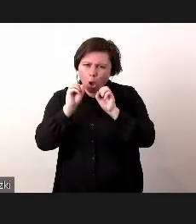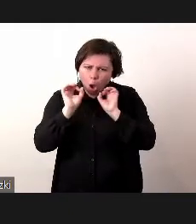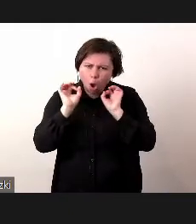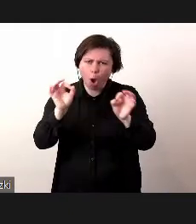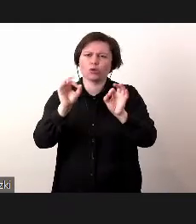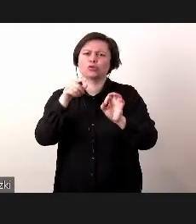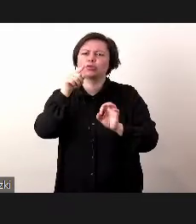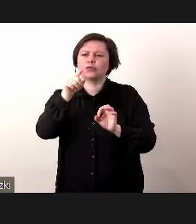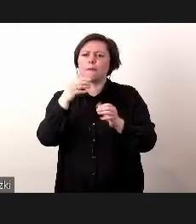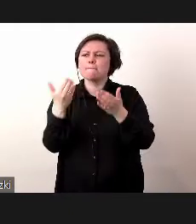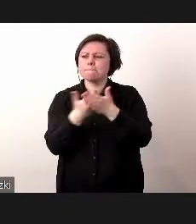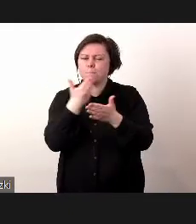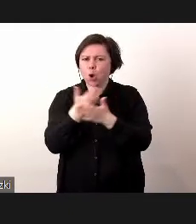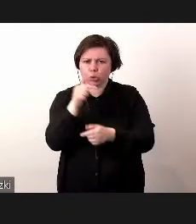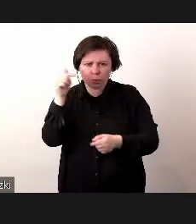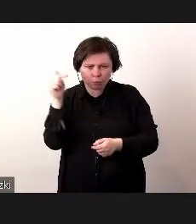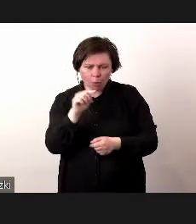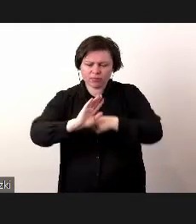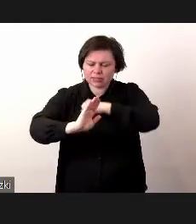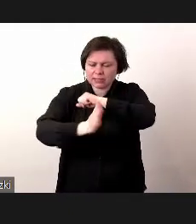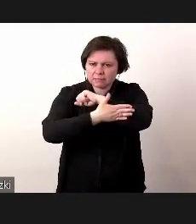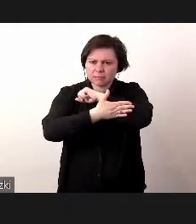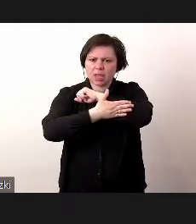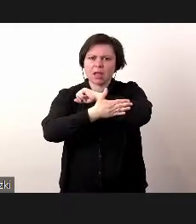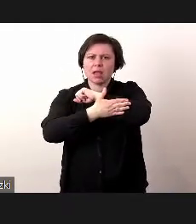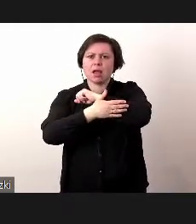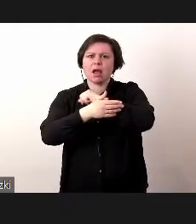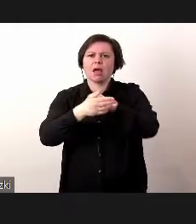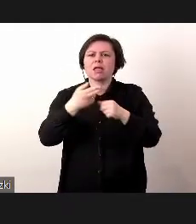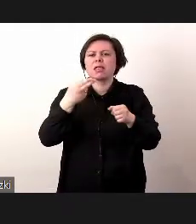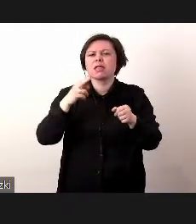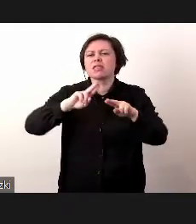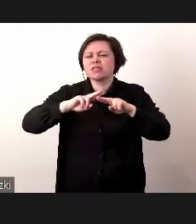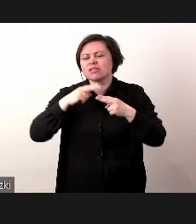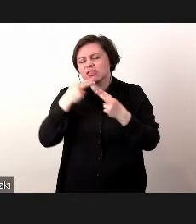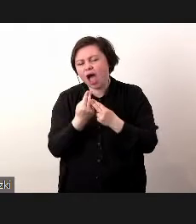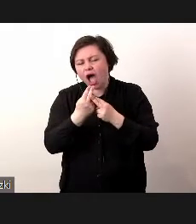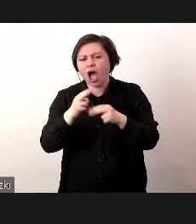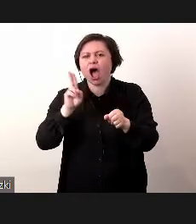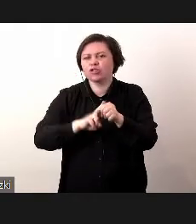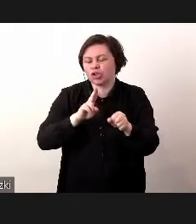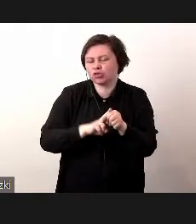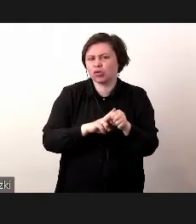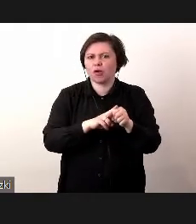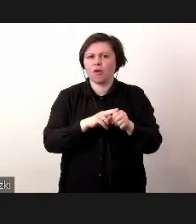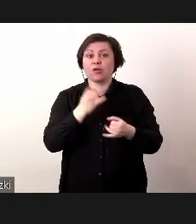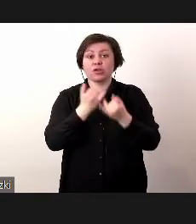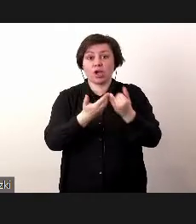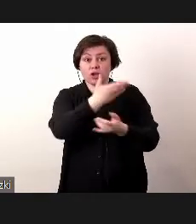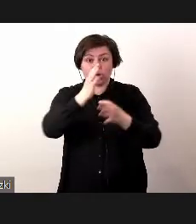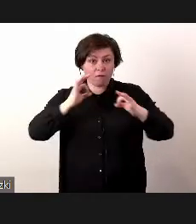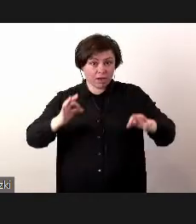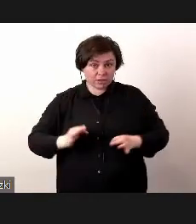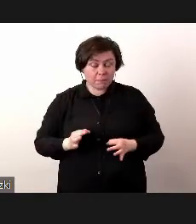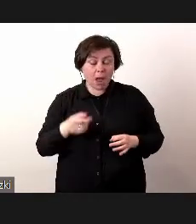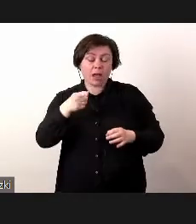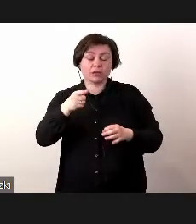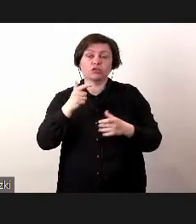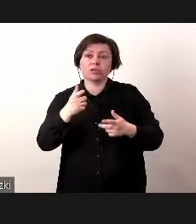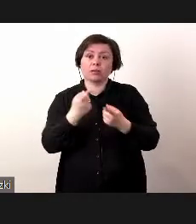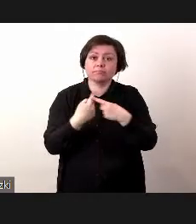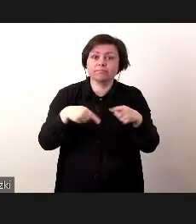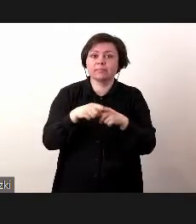ten model powinien być wspierany narzędziowo w momencie, kiedy Państwo chcą realizować